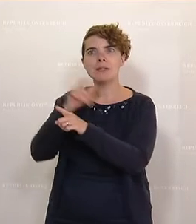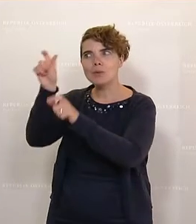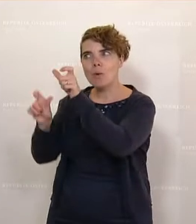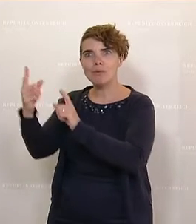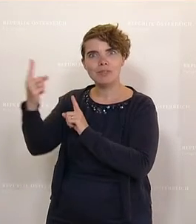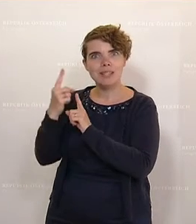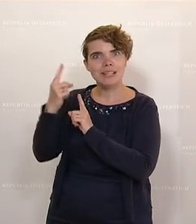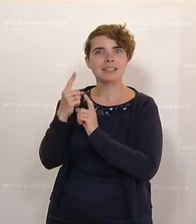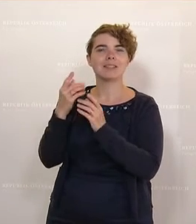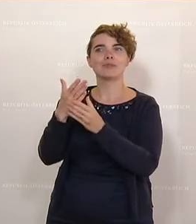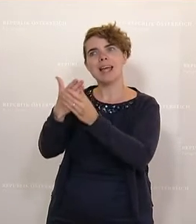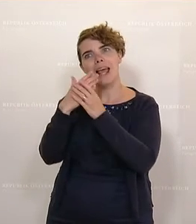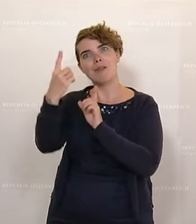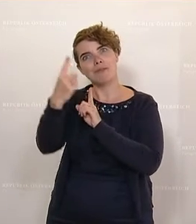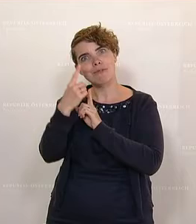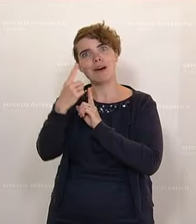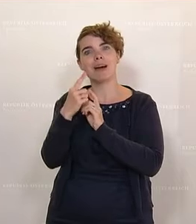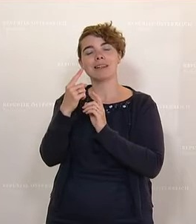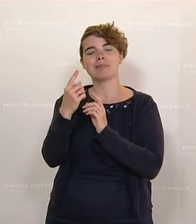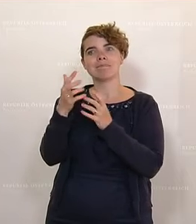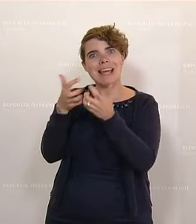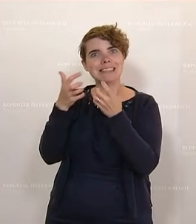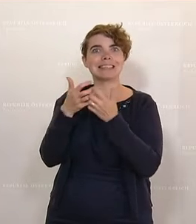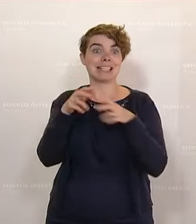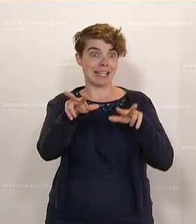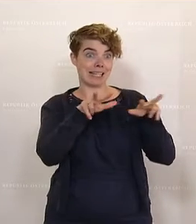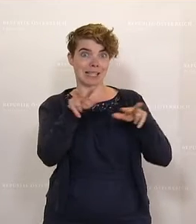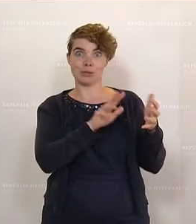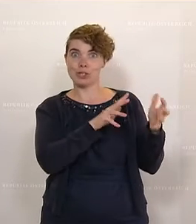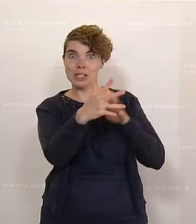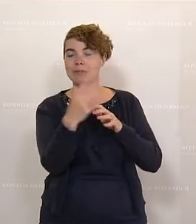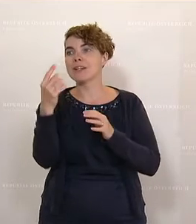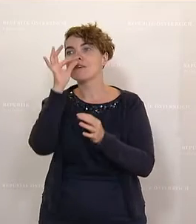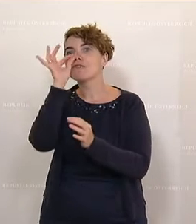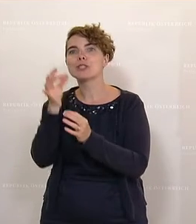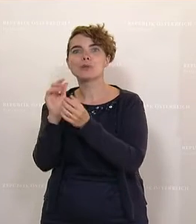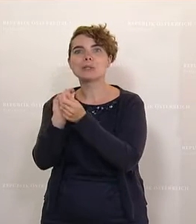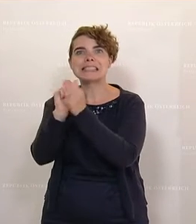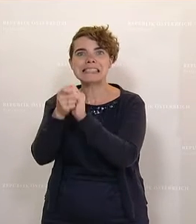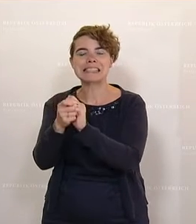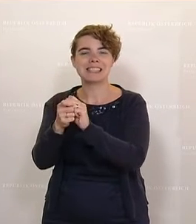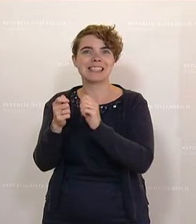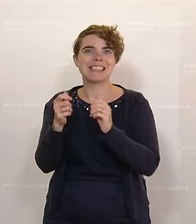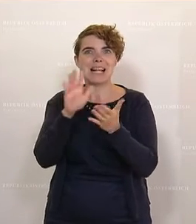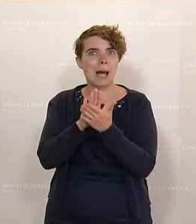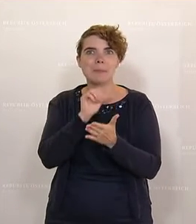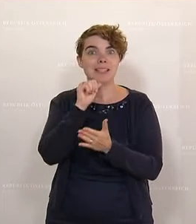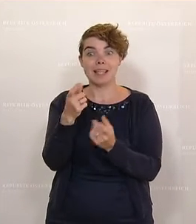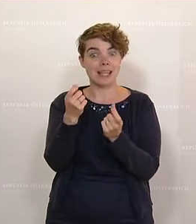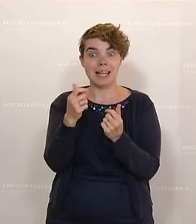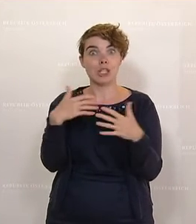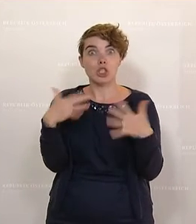das dysfunktionale Agie in unserer Regierung auszumerzen, dass das nicht funktioniert, dass hier schnell genug Geld ankommt.